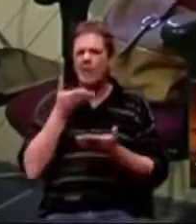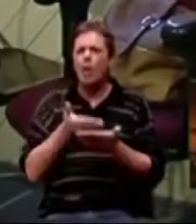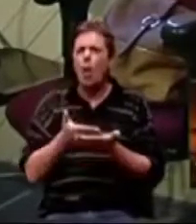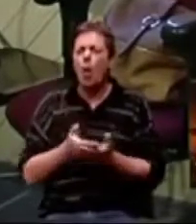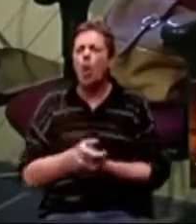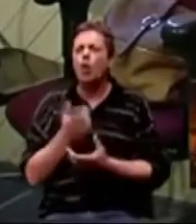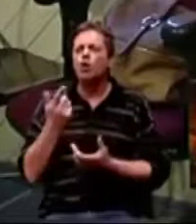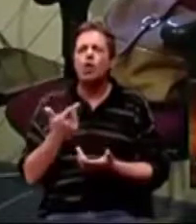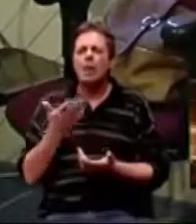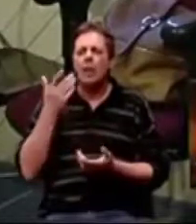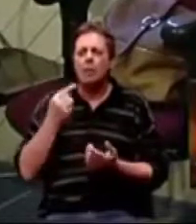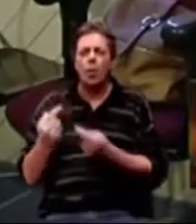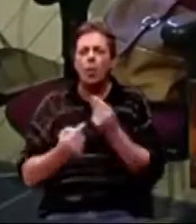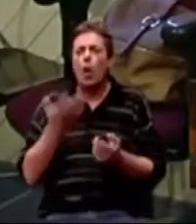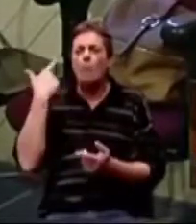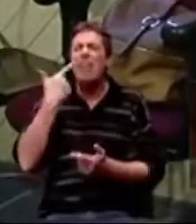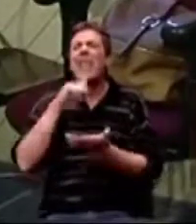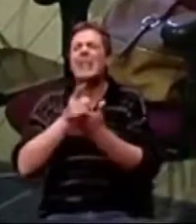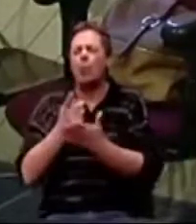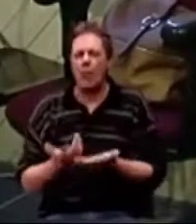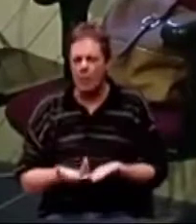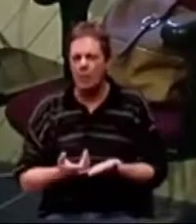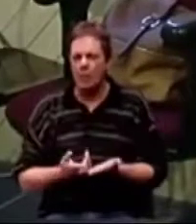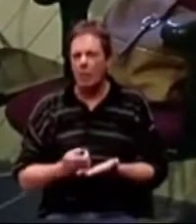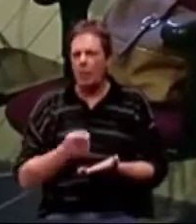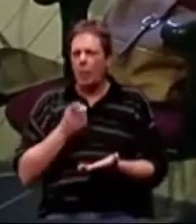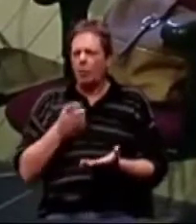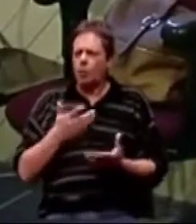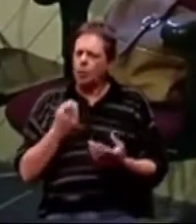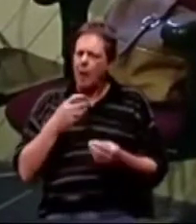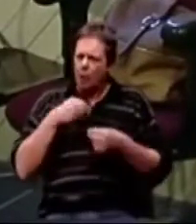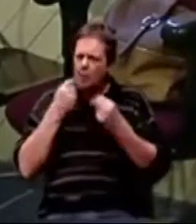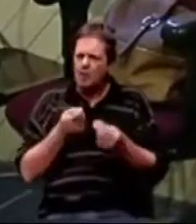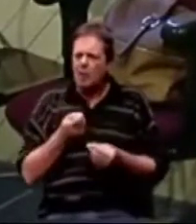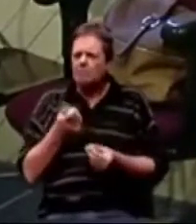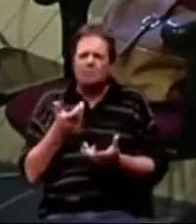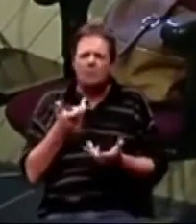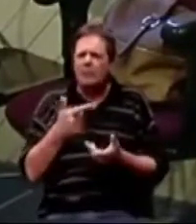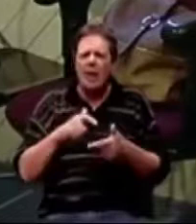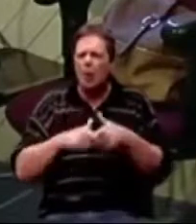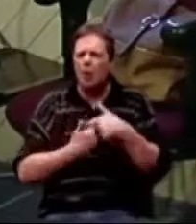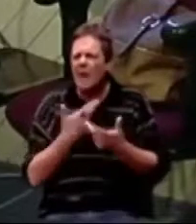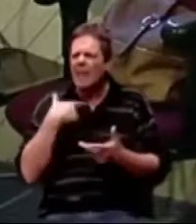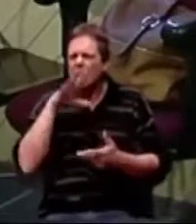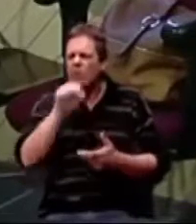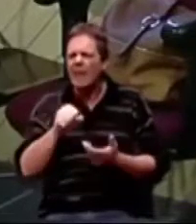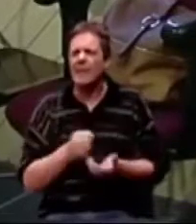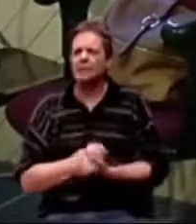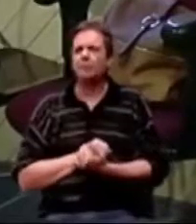se pred dvije sekunde desilo. To ću vam sad malo ispričati par stvari da to shvatite.